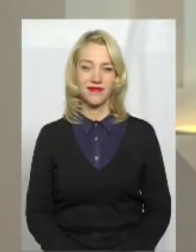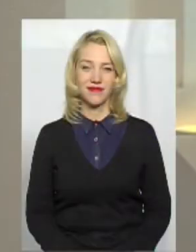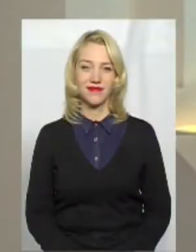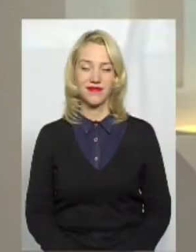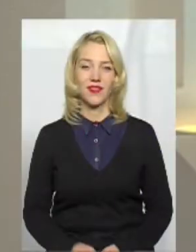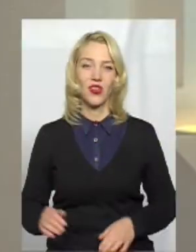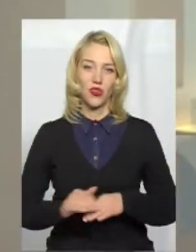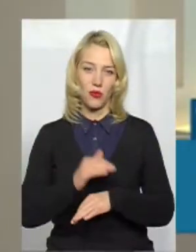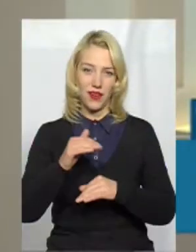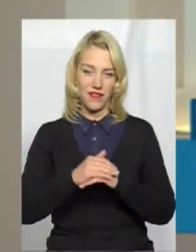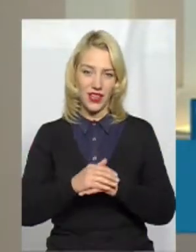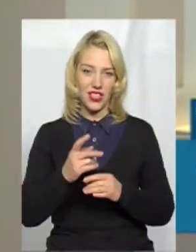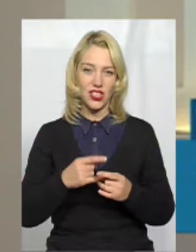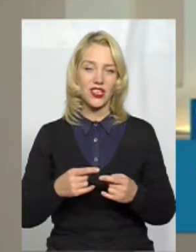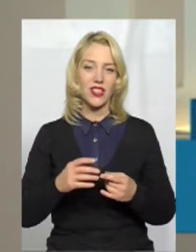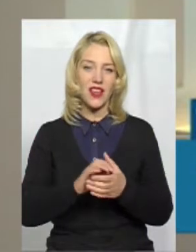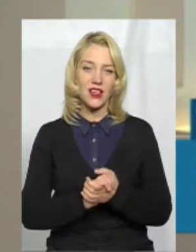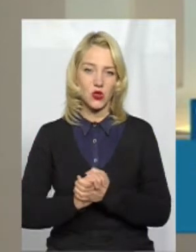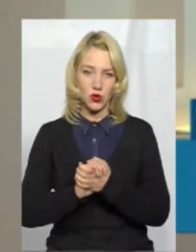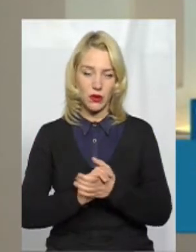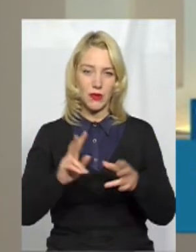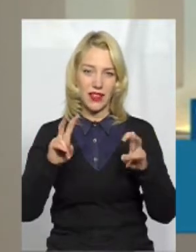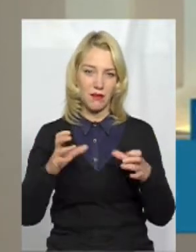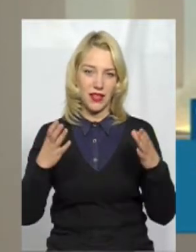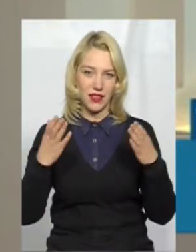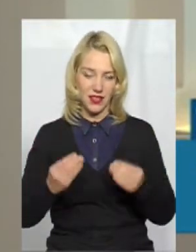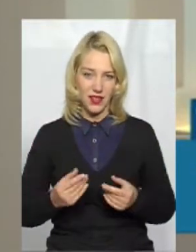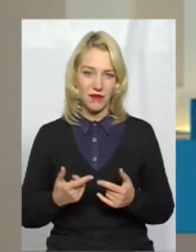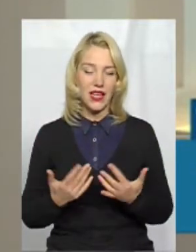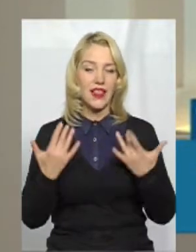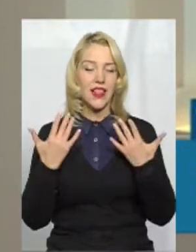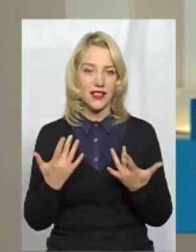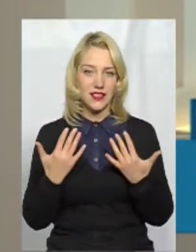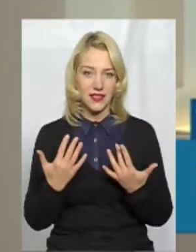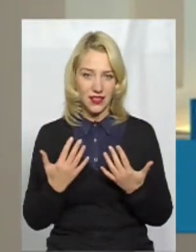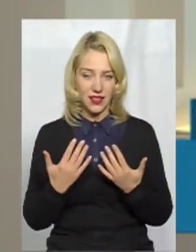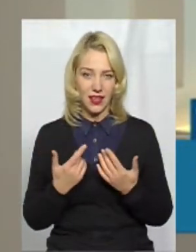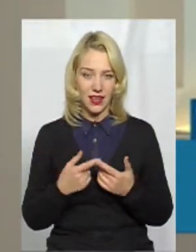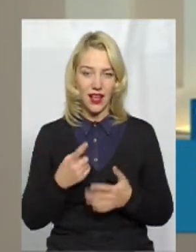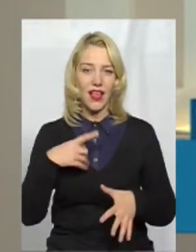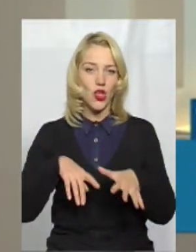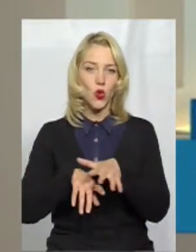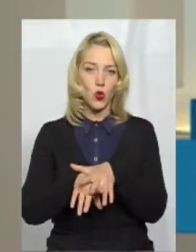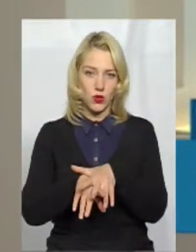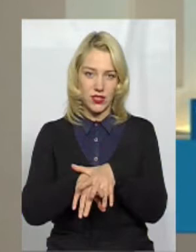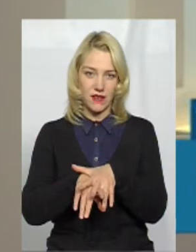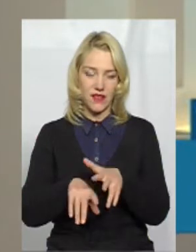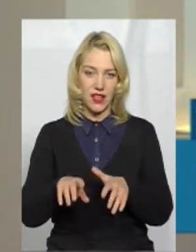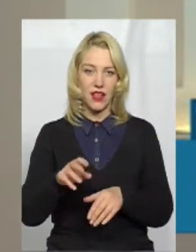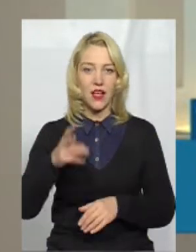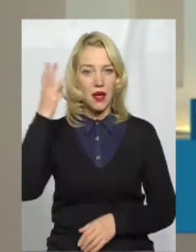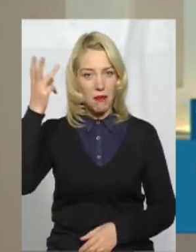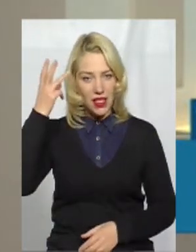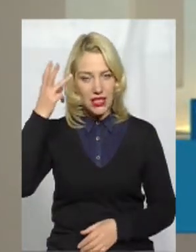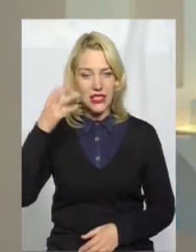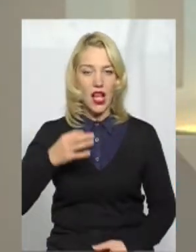Добрий вечір. На Суспільному тема дня. Наскільки інклюзивна хмельницька